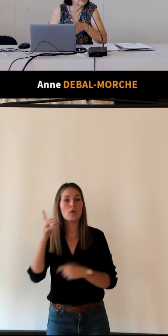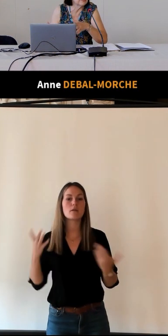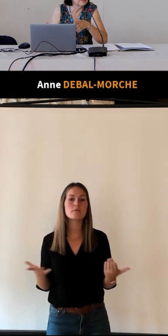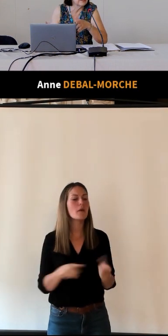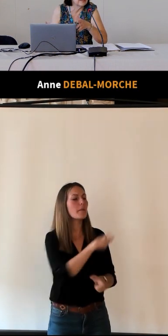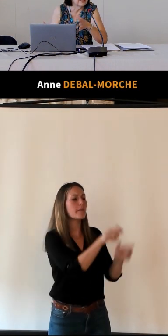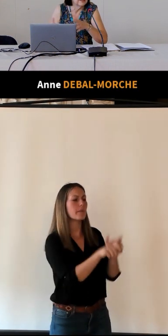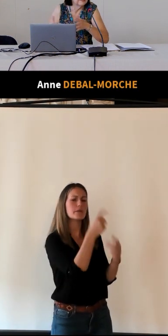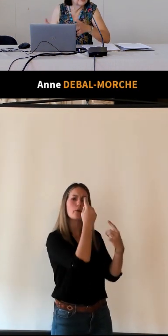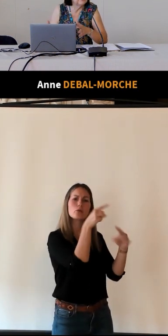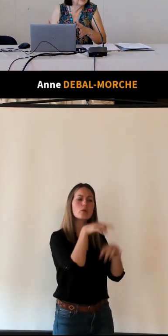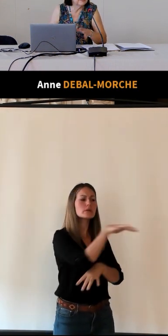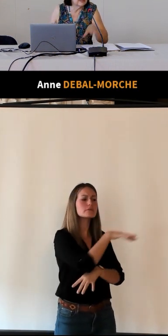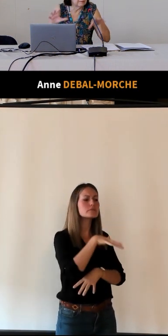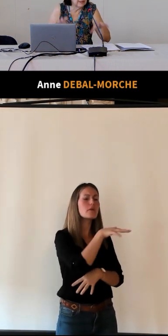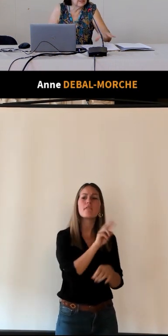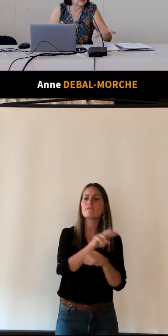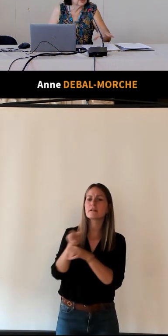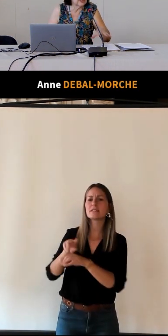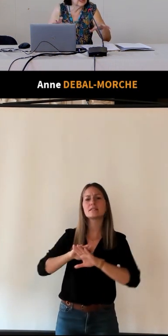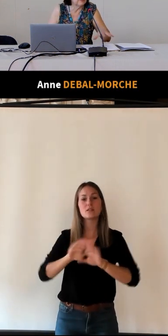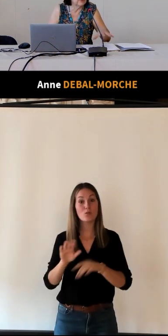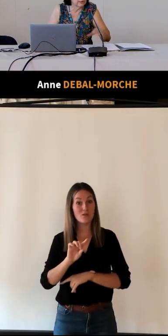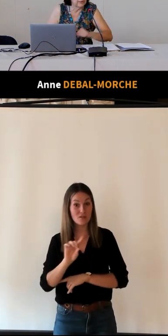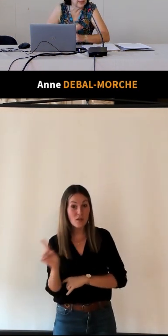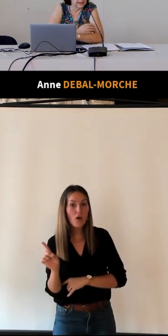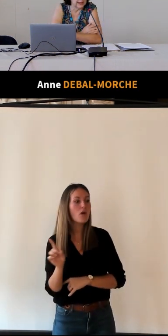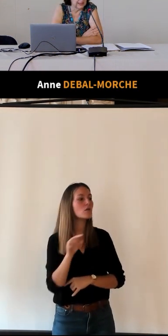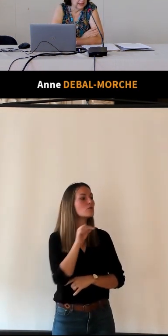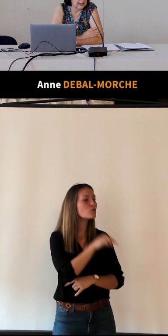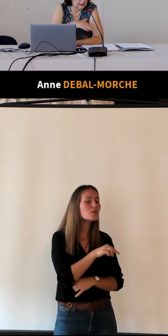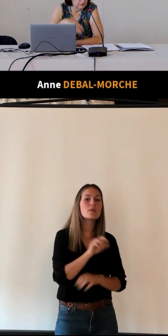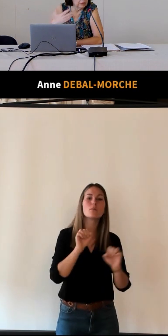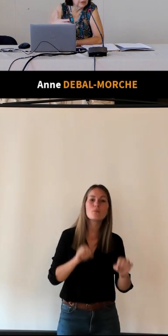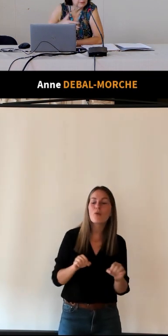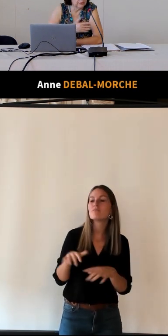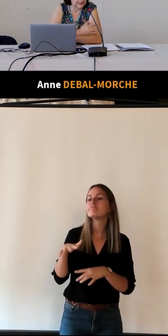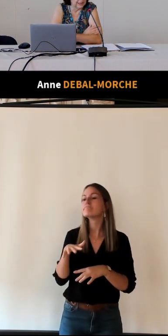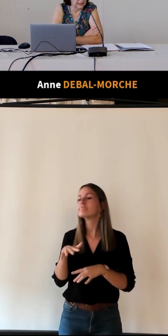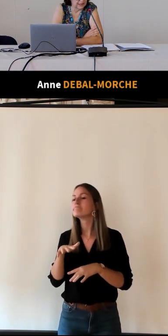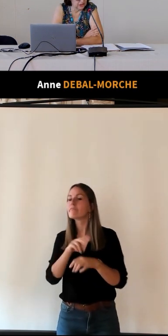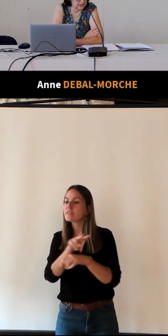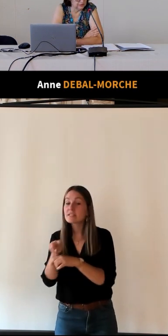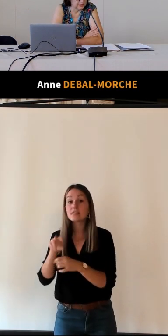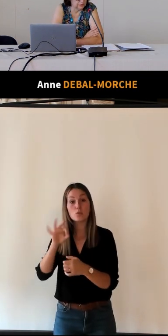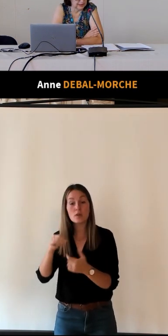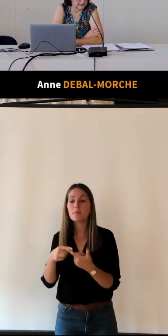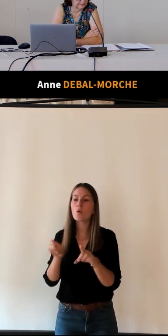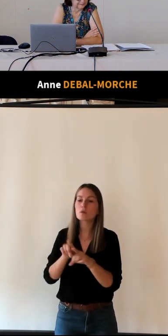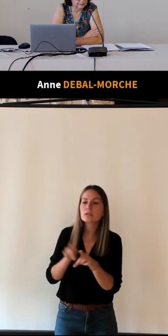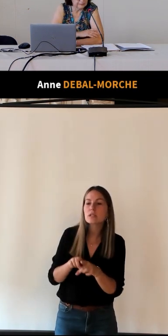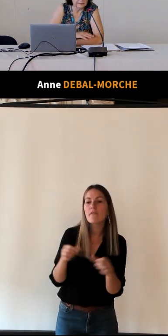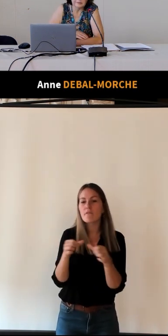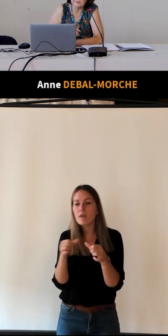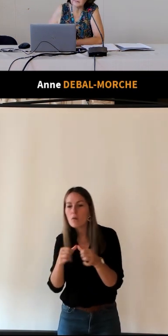'étranger qui visite, mais l'étranger qui peut se fixer et contribuer à la richesse de la Touraine.